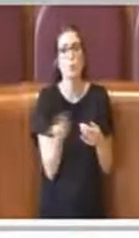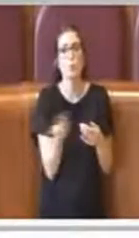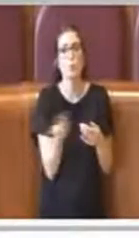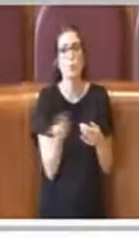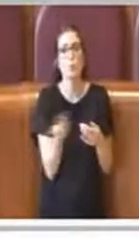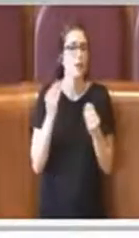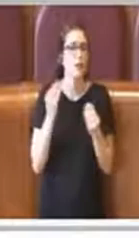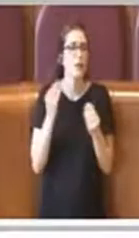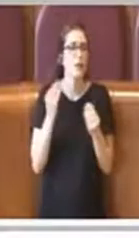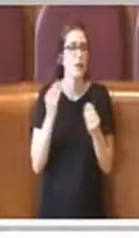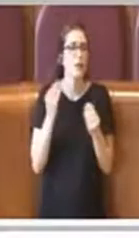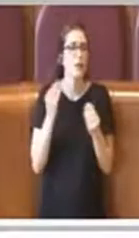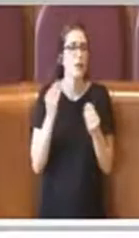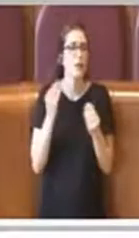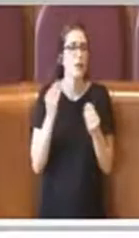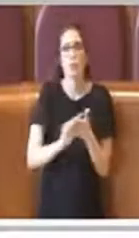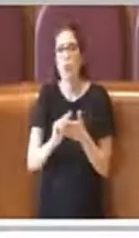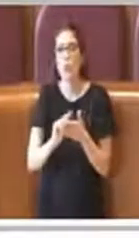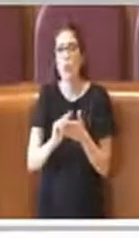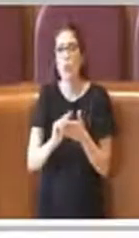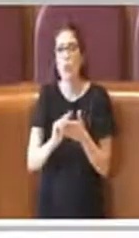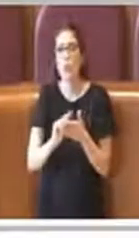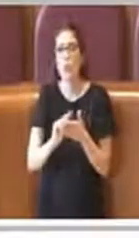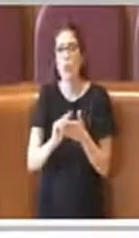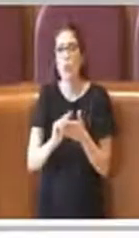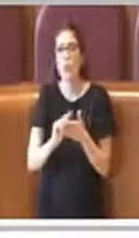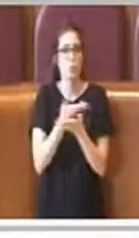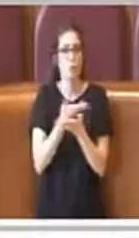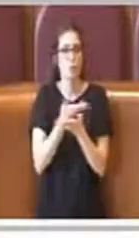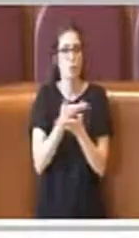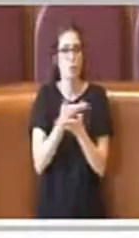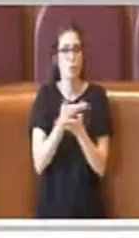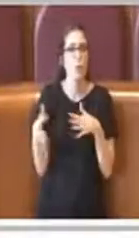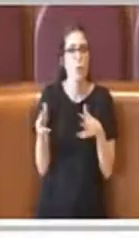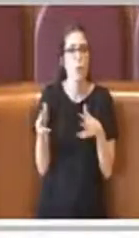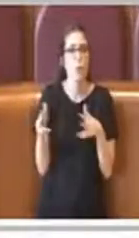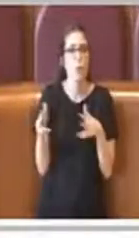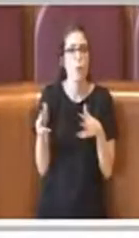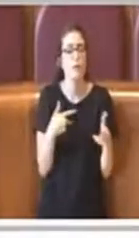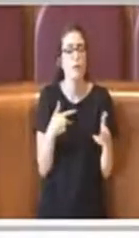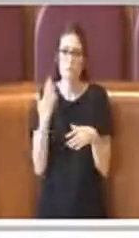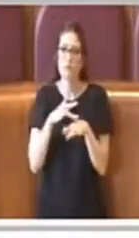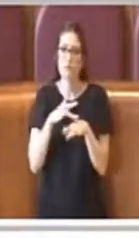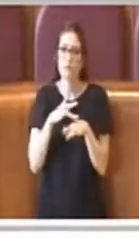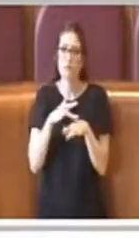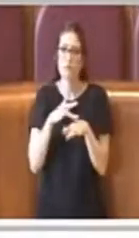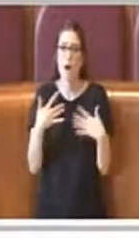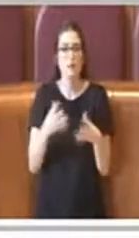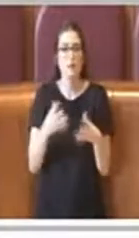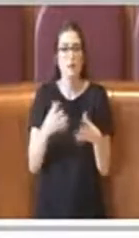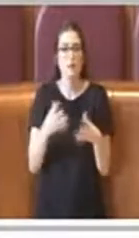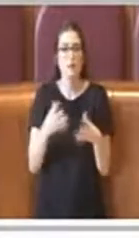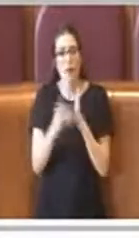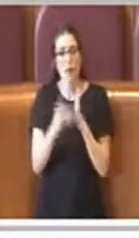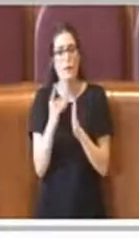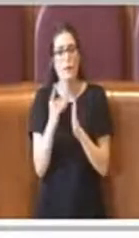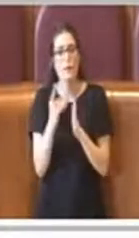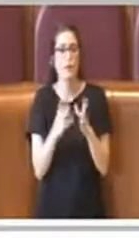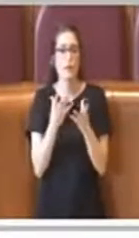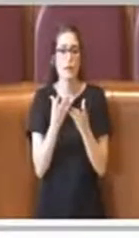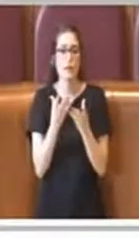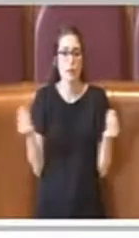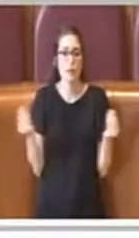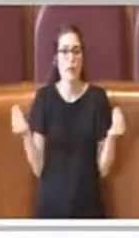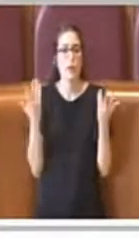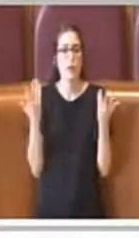a tutti che anche riguarda tanti altri temi, la cultura, la scuola, i lavori pubblici, l'urbanistica, la mobilità, l'abbiamo sperimentato nelle